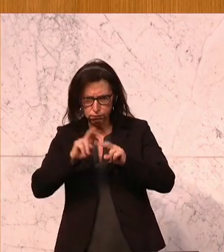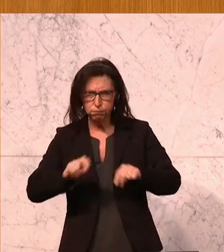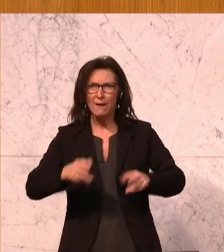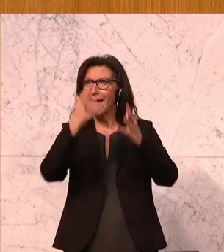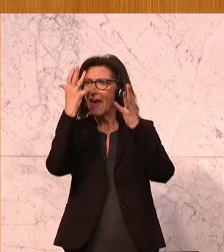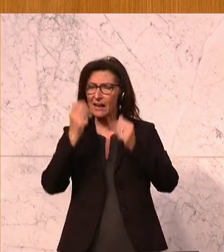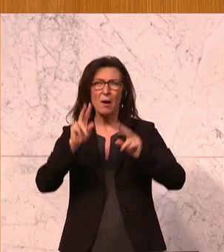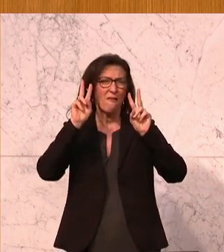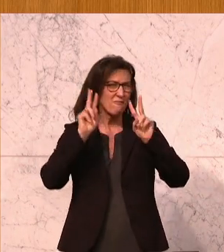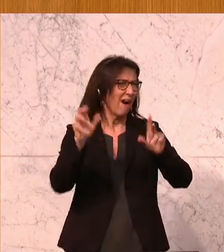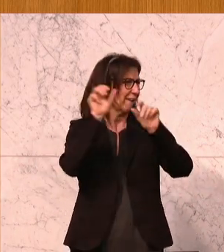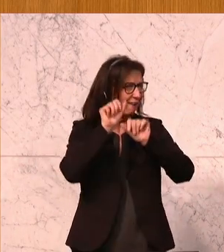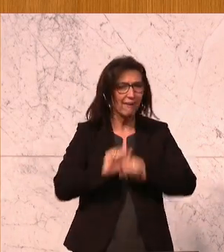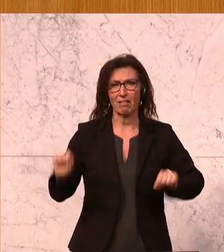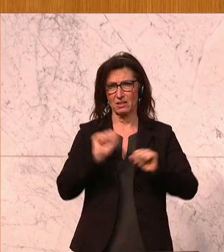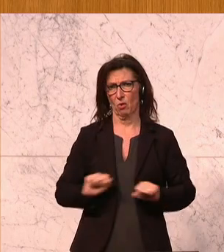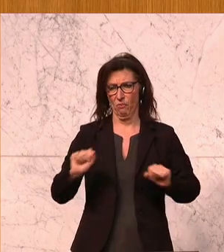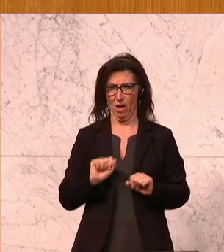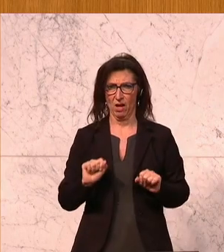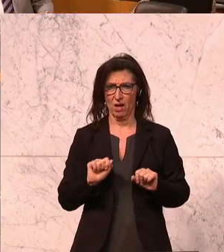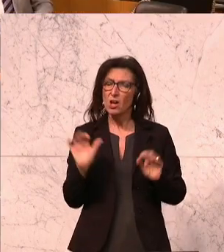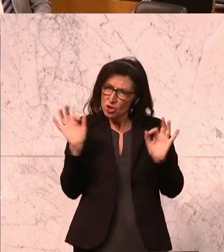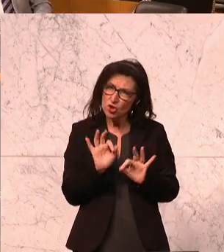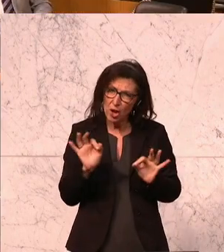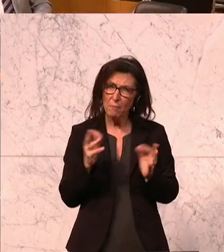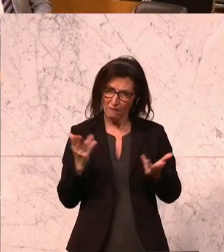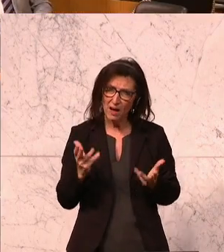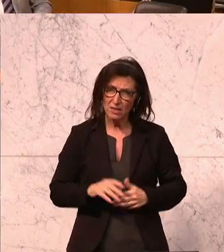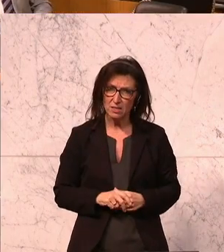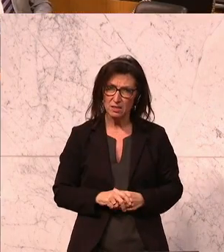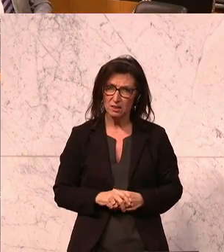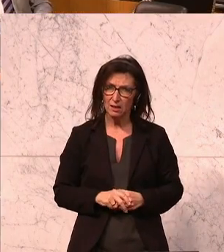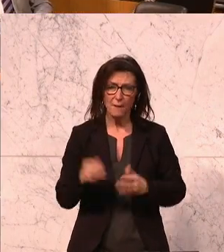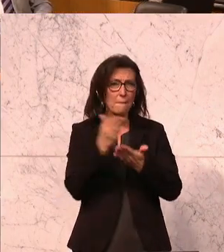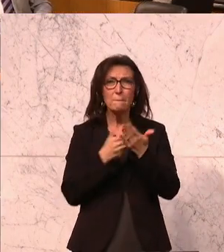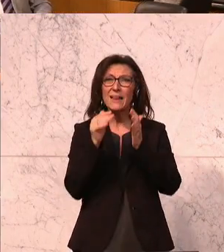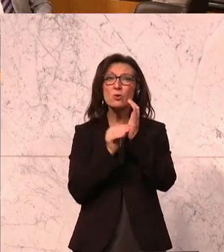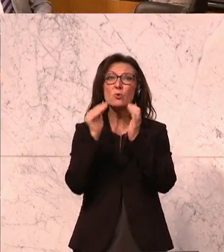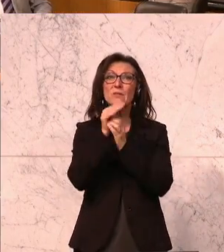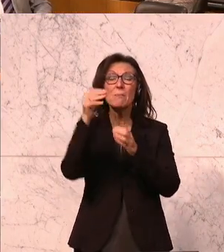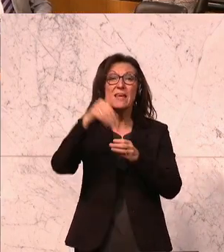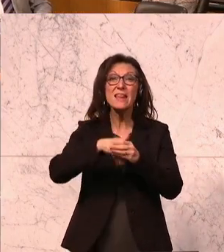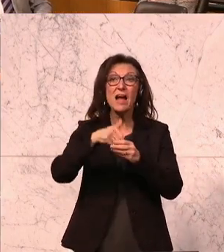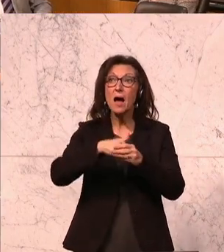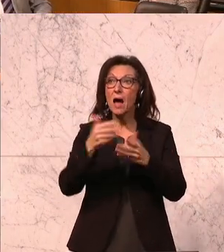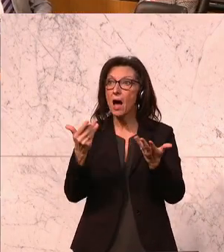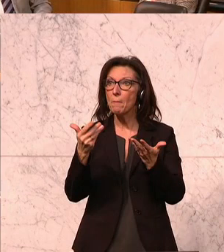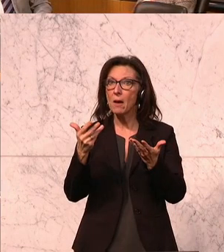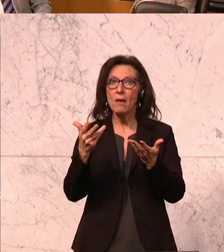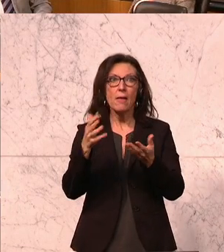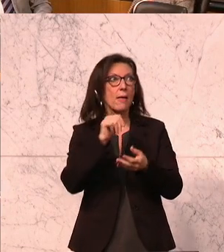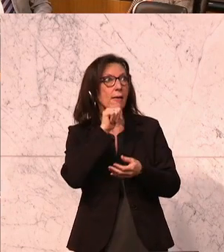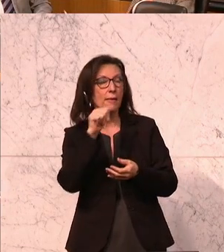wahre Katastrophe. Das Drama ist, dass wir mit unserem Bildungssystem weder Exzellenz schaffen,